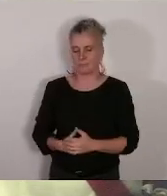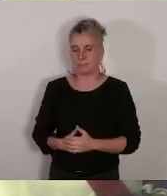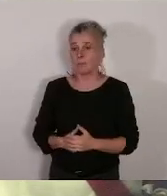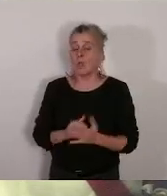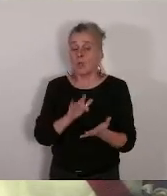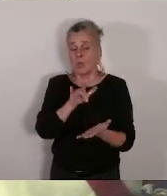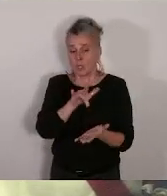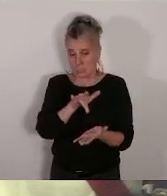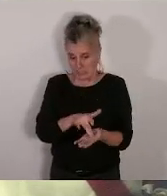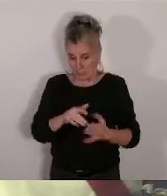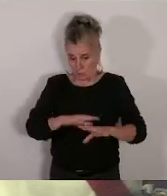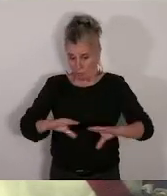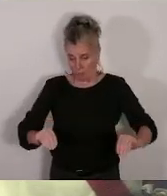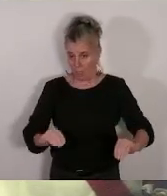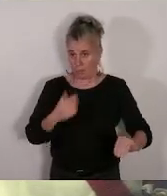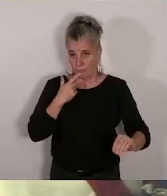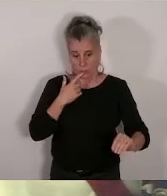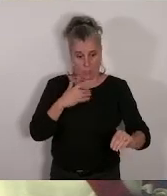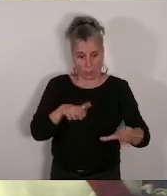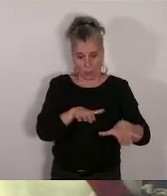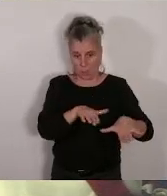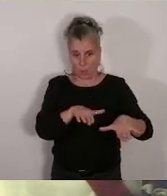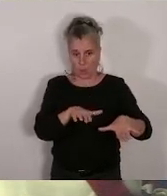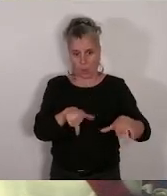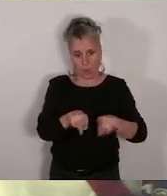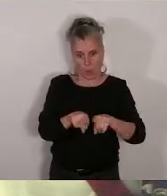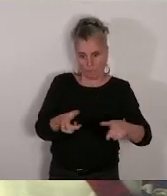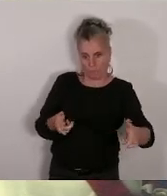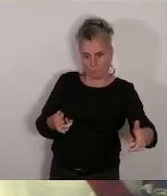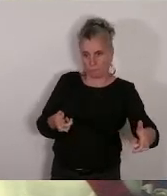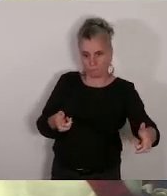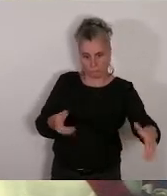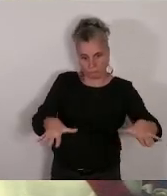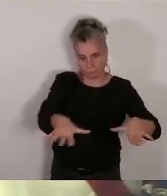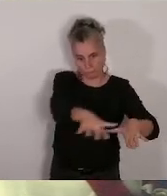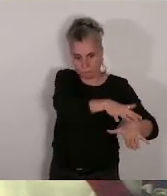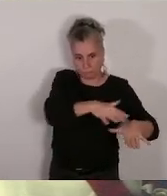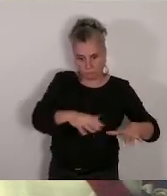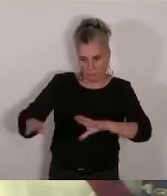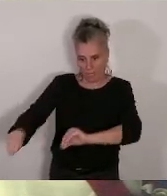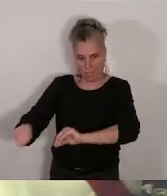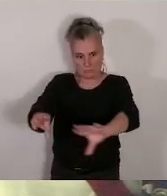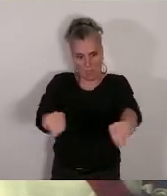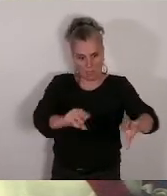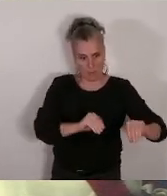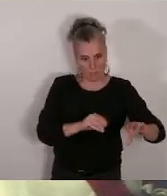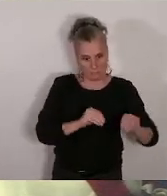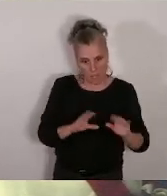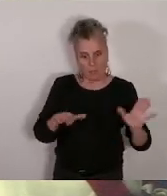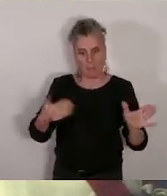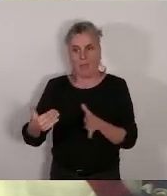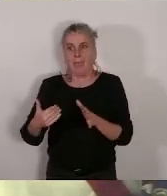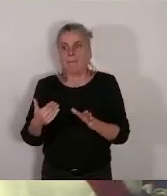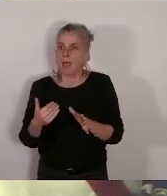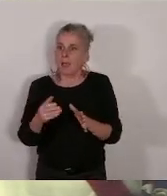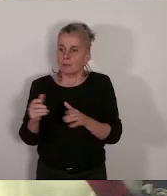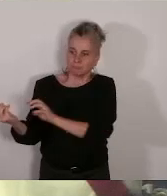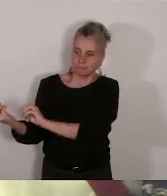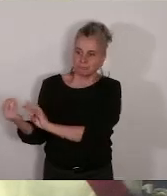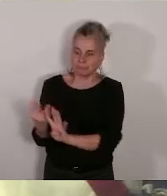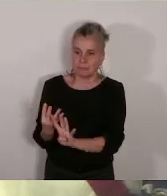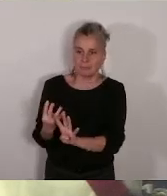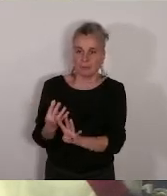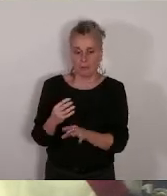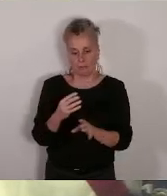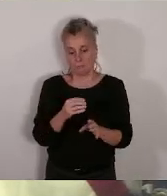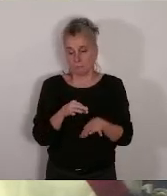avec une scénographie qui permettra à la fois les visites guidées et donc qui permettra de retracer l